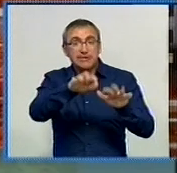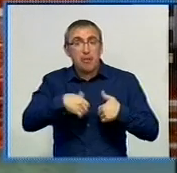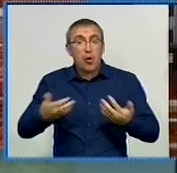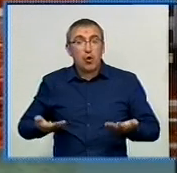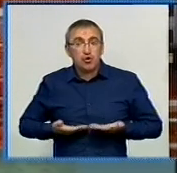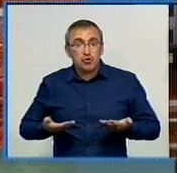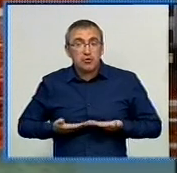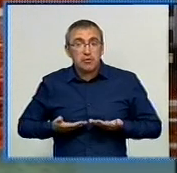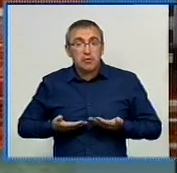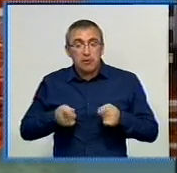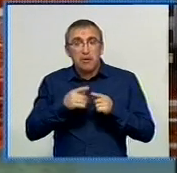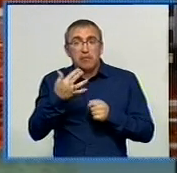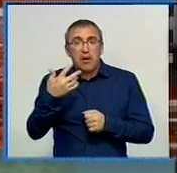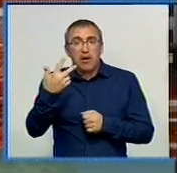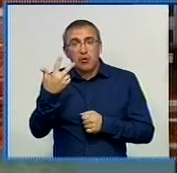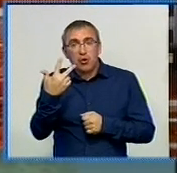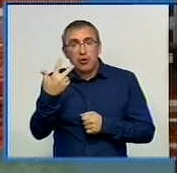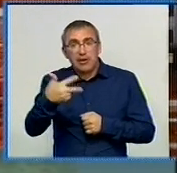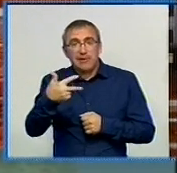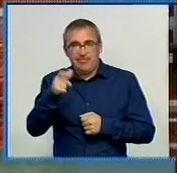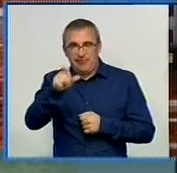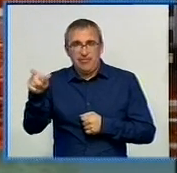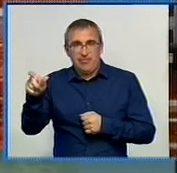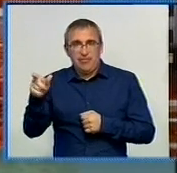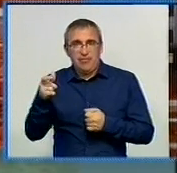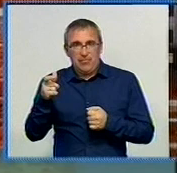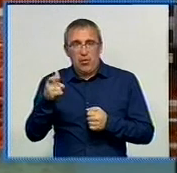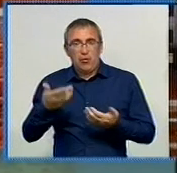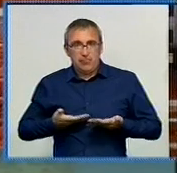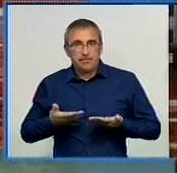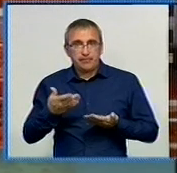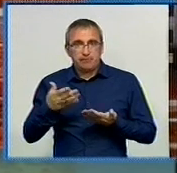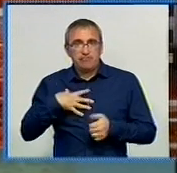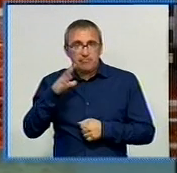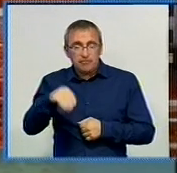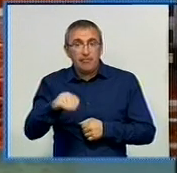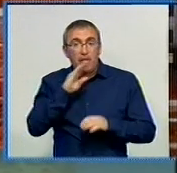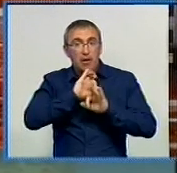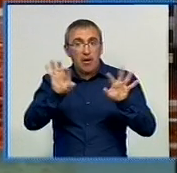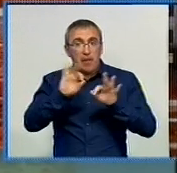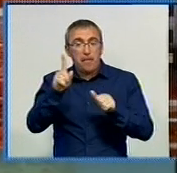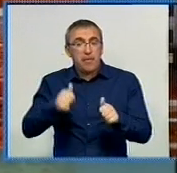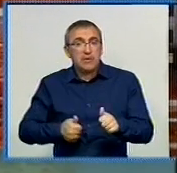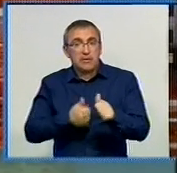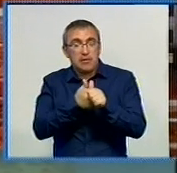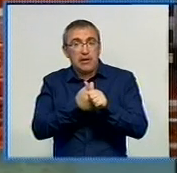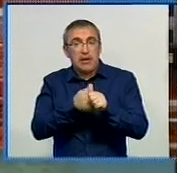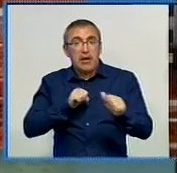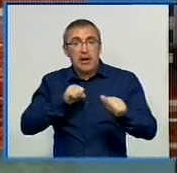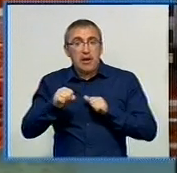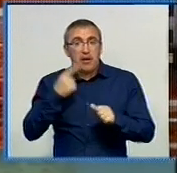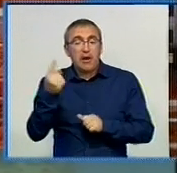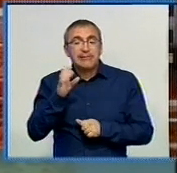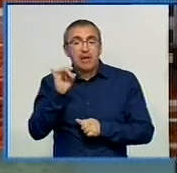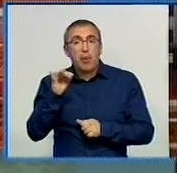майже десятків-трьох десятків людей. Про це під час апаратної наради повідомив перший заступник керівника області Віктор